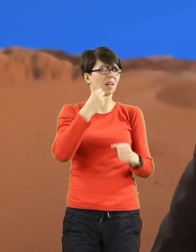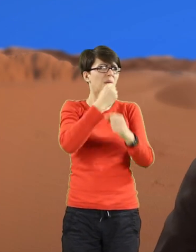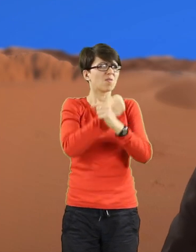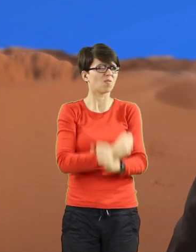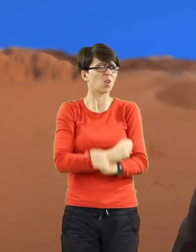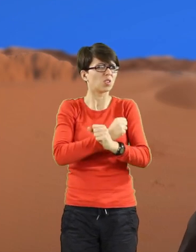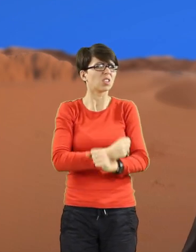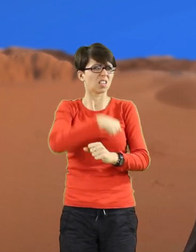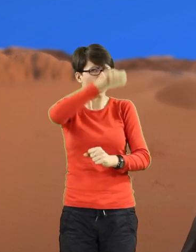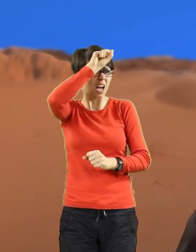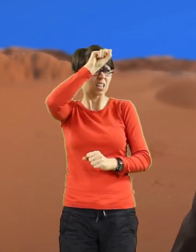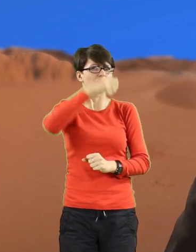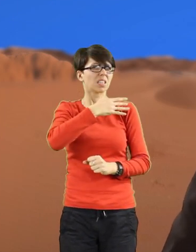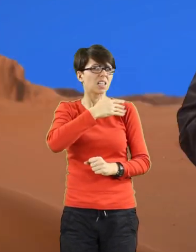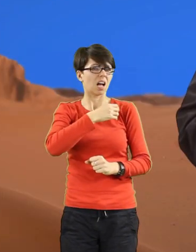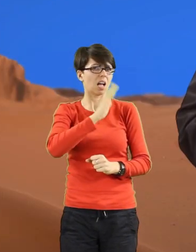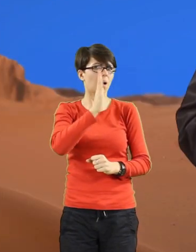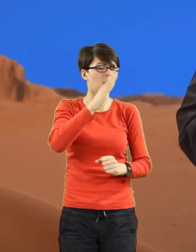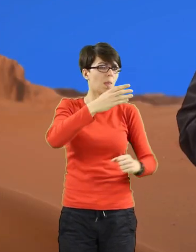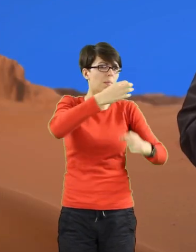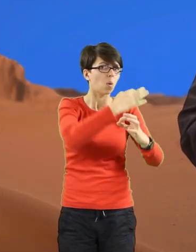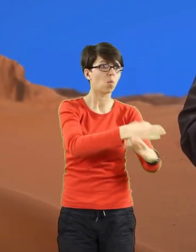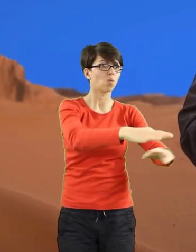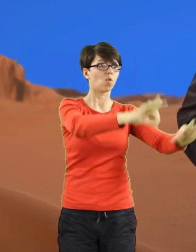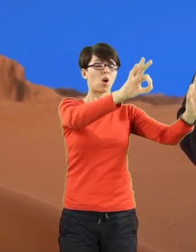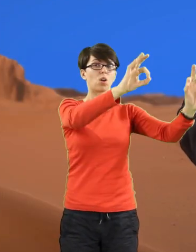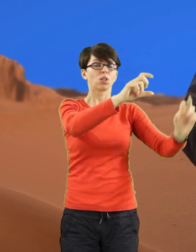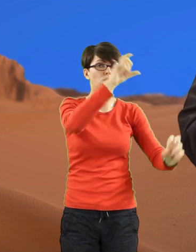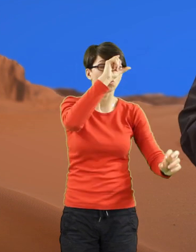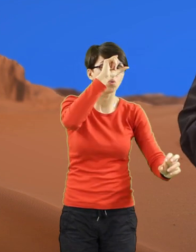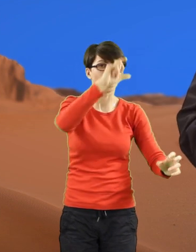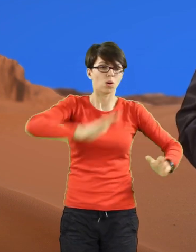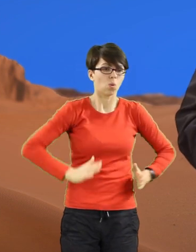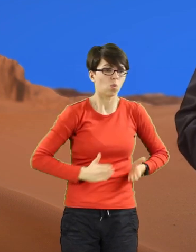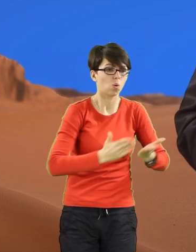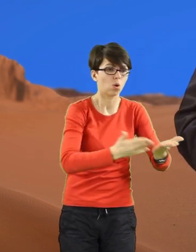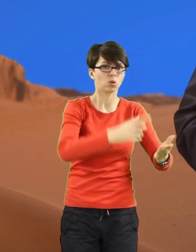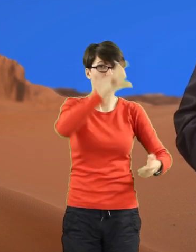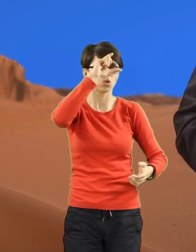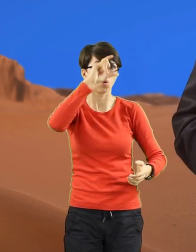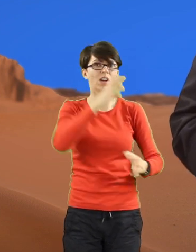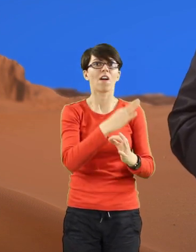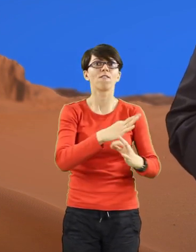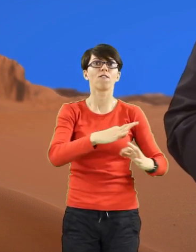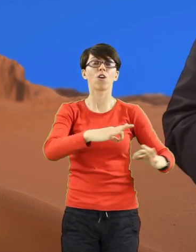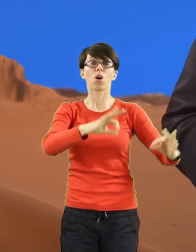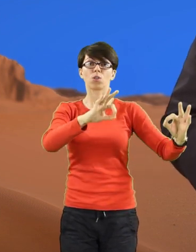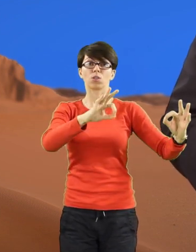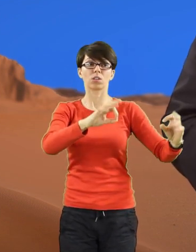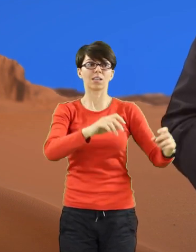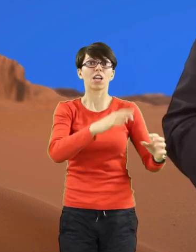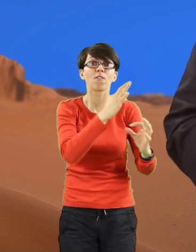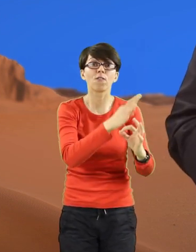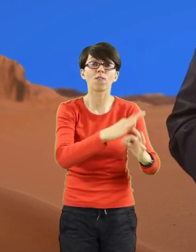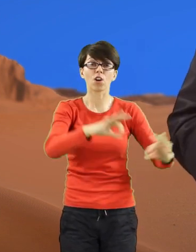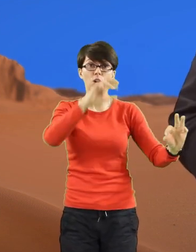pamiętali niewolę Egiptu. Na pustyni zrodził się człowiek prawdziwie wolny. Na pustyni zrodził się ten,